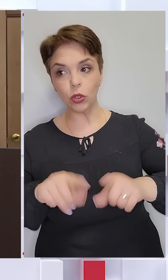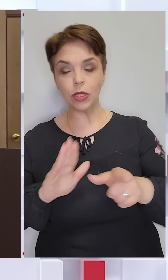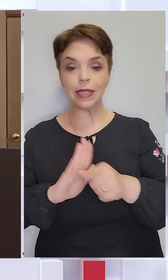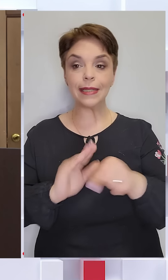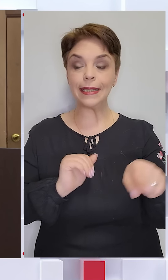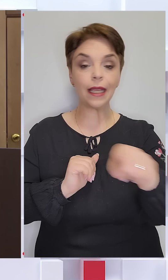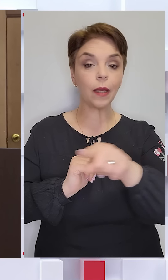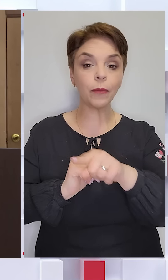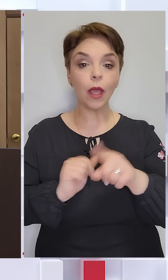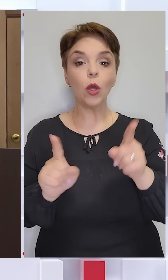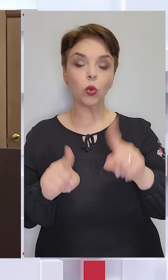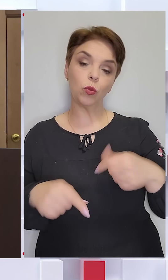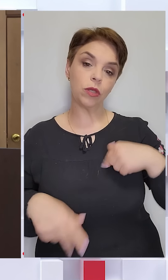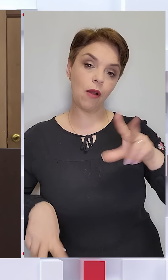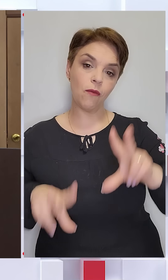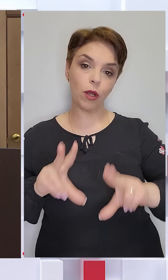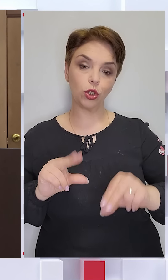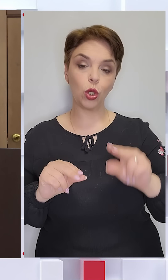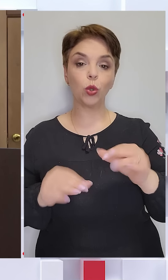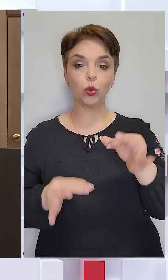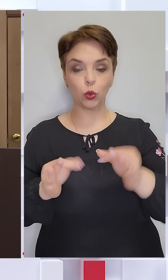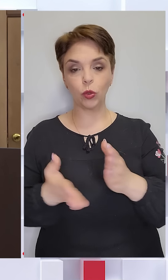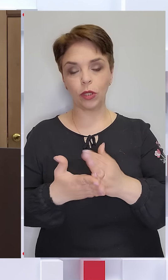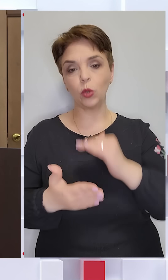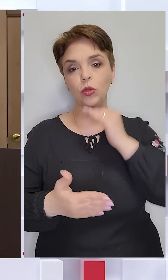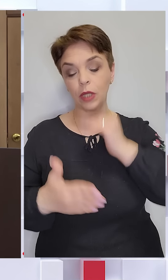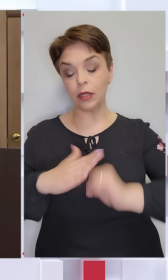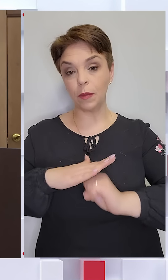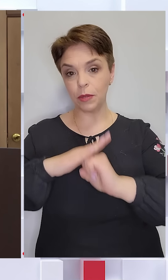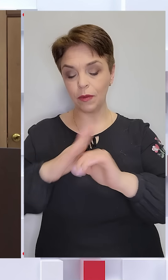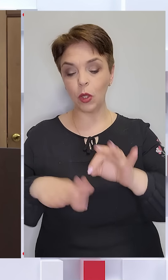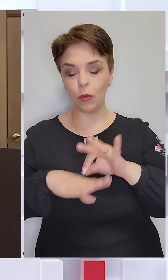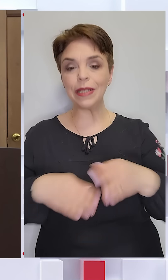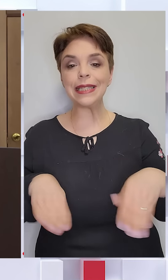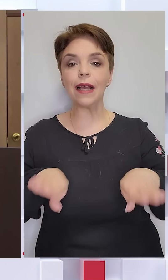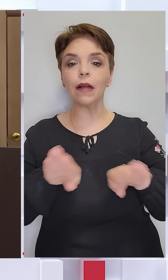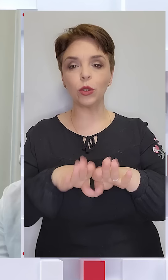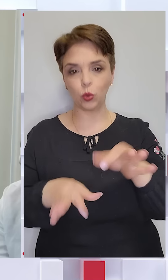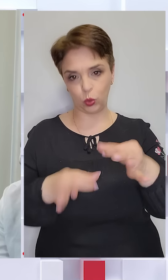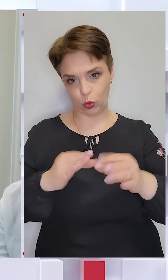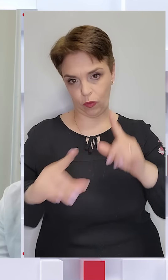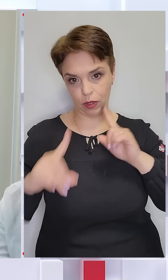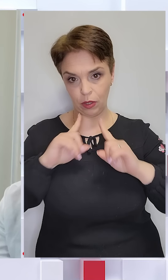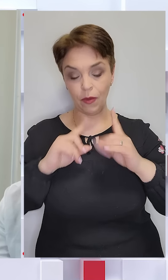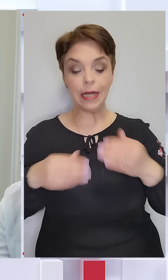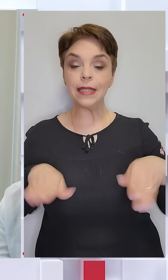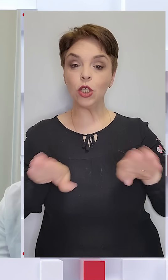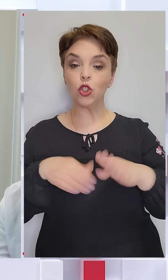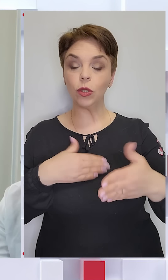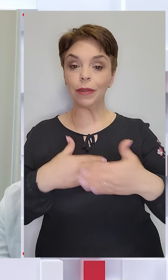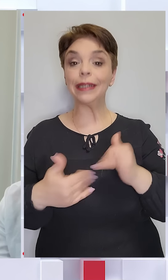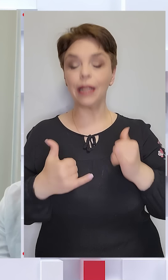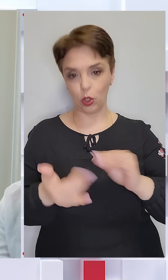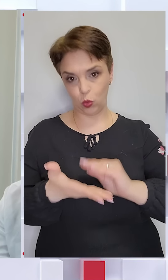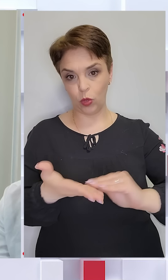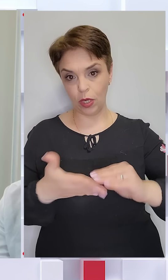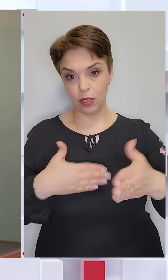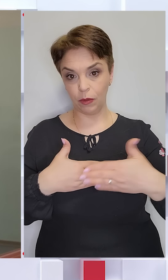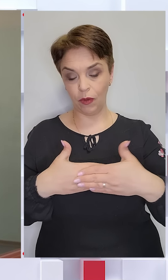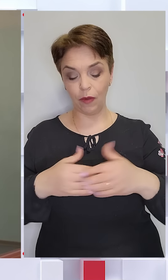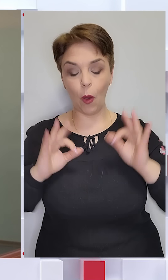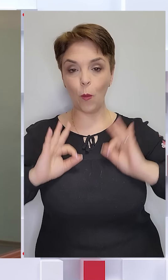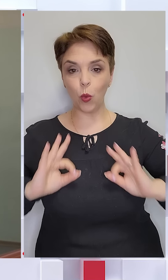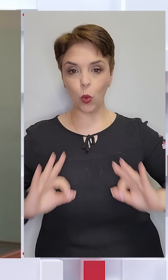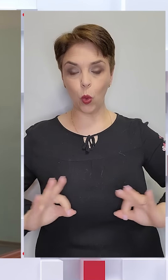кінди. Тому я вважаю, що у суду є достатні підстави для проведення закритого судового засідання. Вже за зачиненими для журналістів дверима